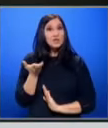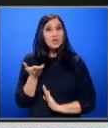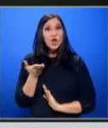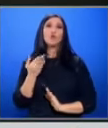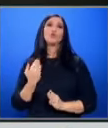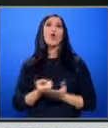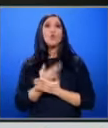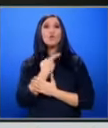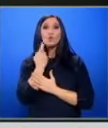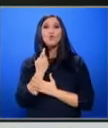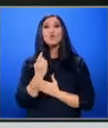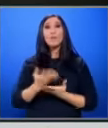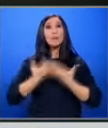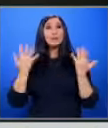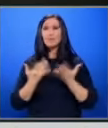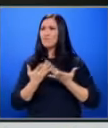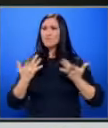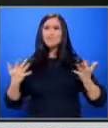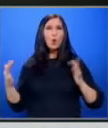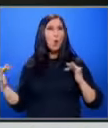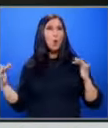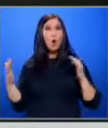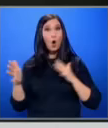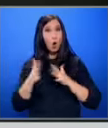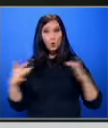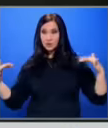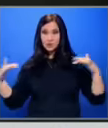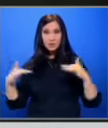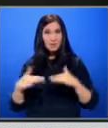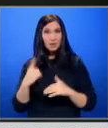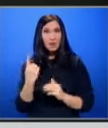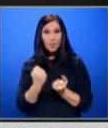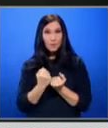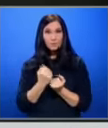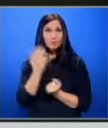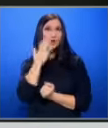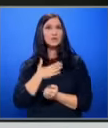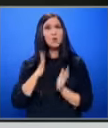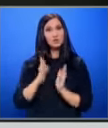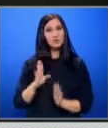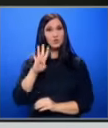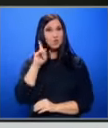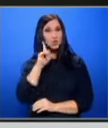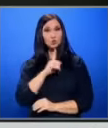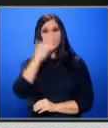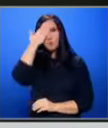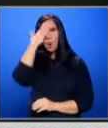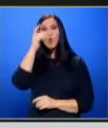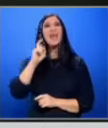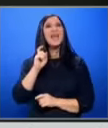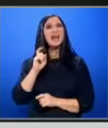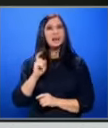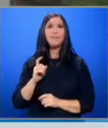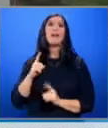събират на едно място В Бургаско вече има установени Четирим души Заболели от грип тип А